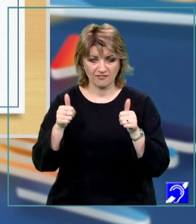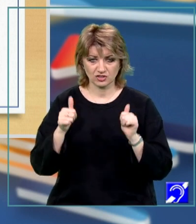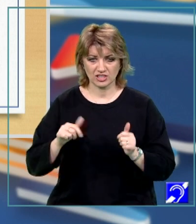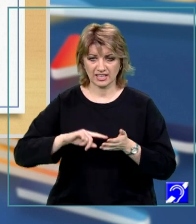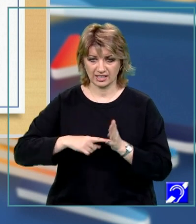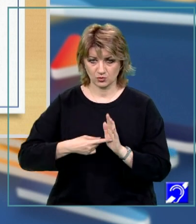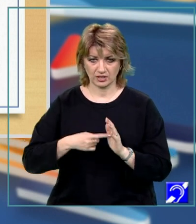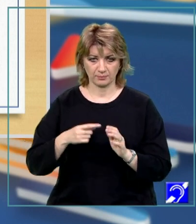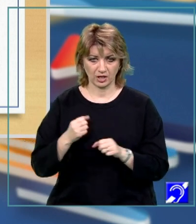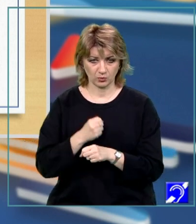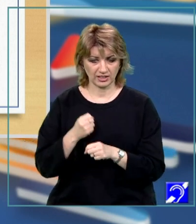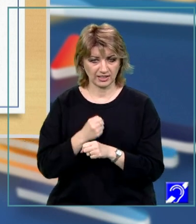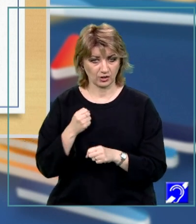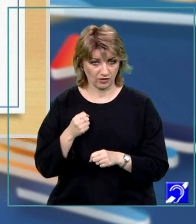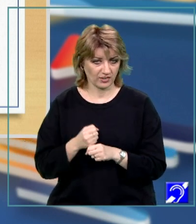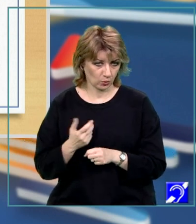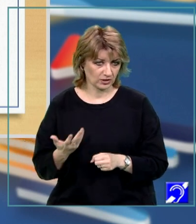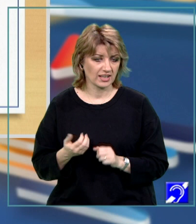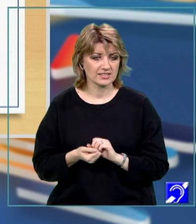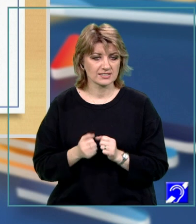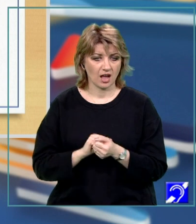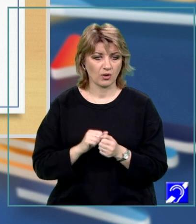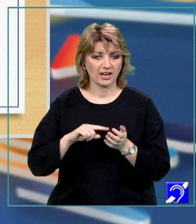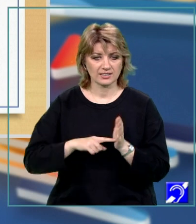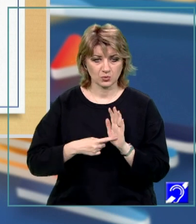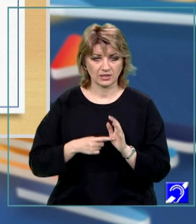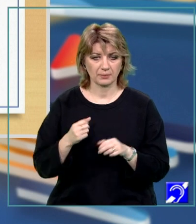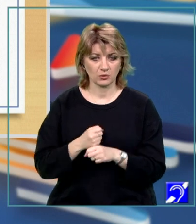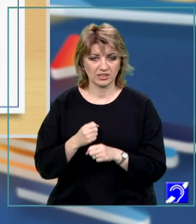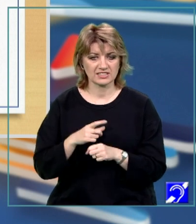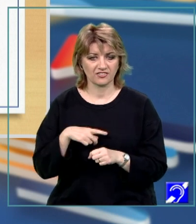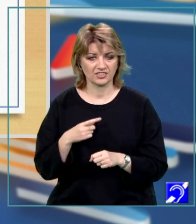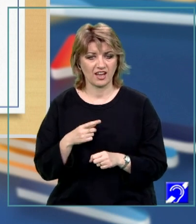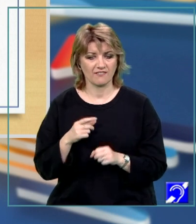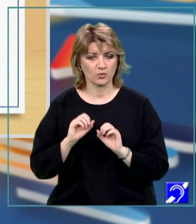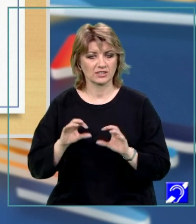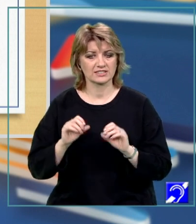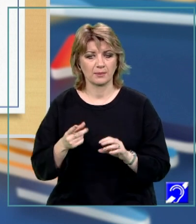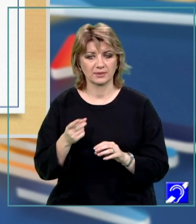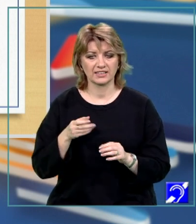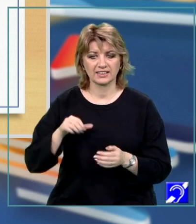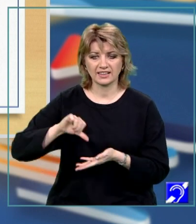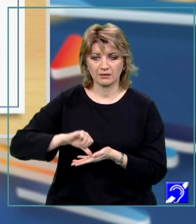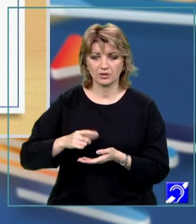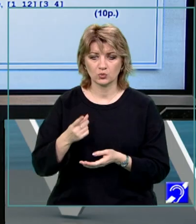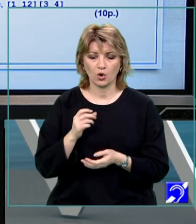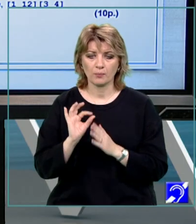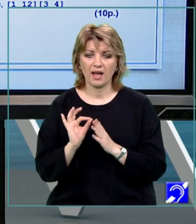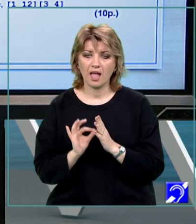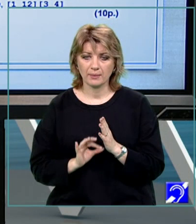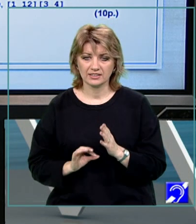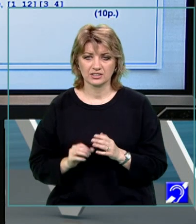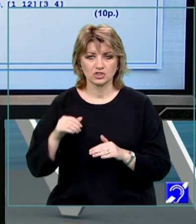rezultatele prelucrărilor realizate sau ca rezultatele prelucrărilor să fie furnizate prin intermediul unor parametri.